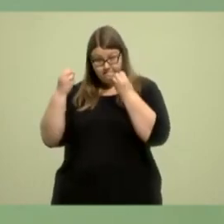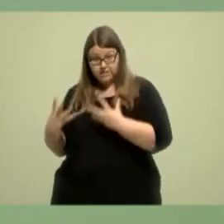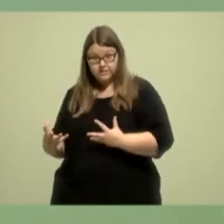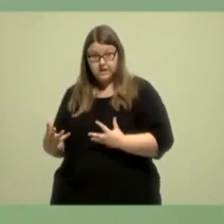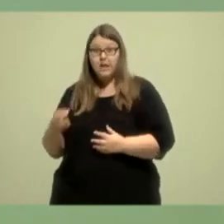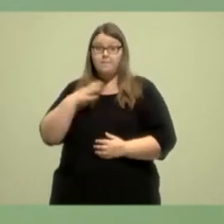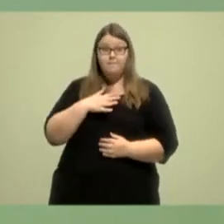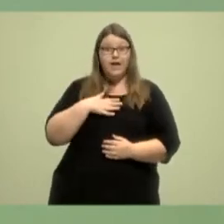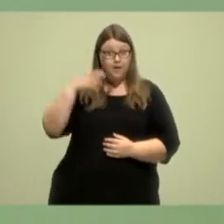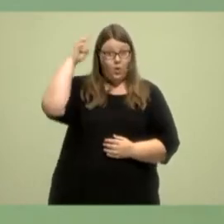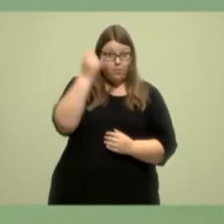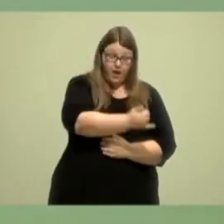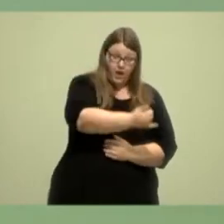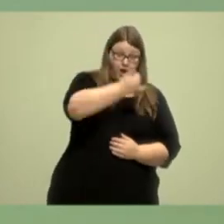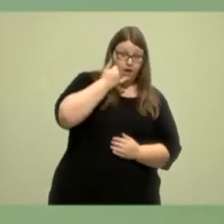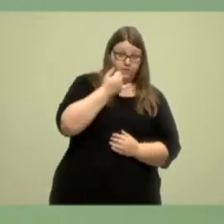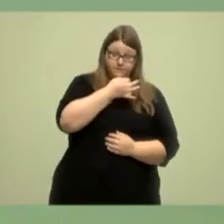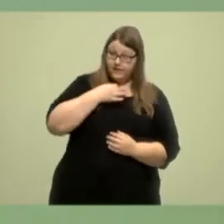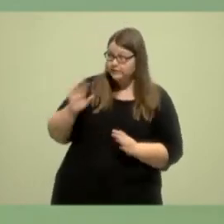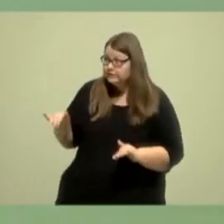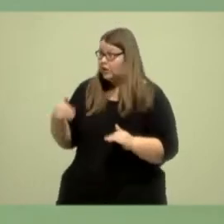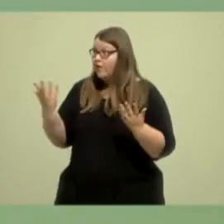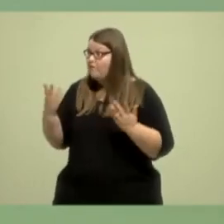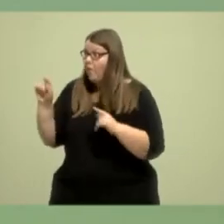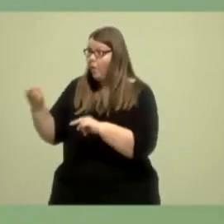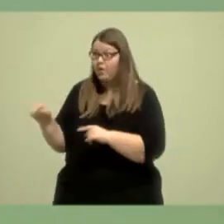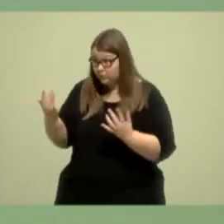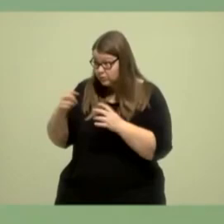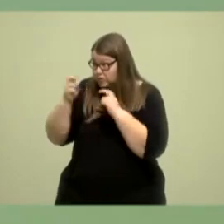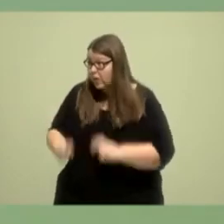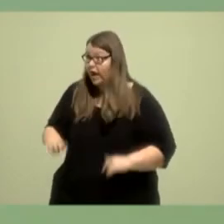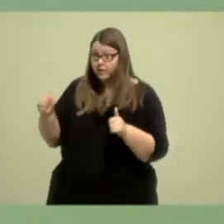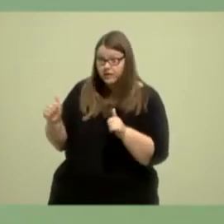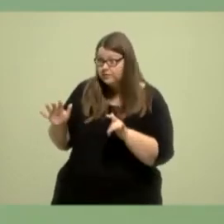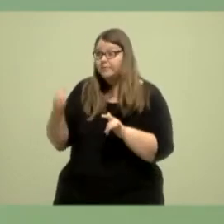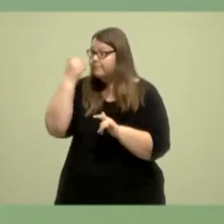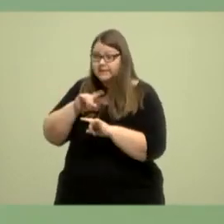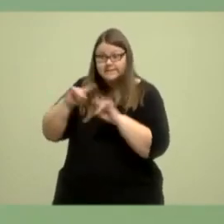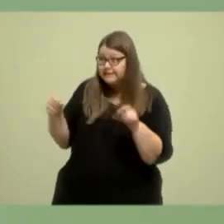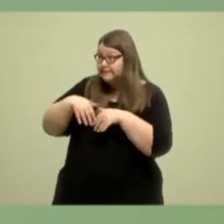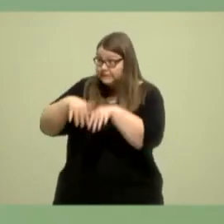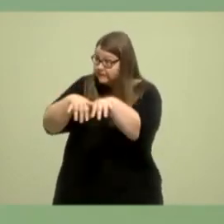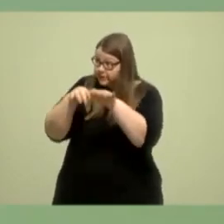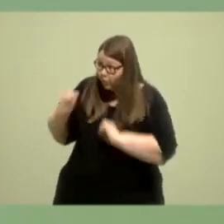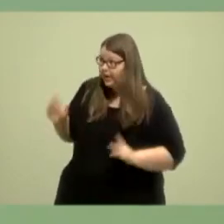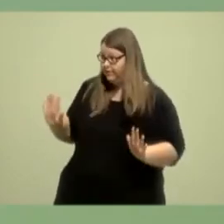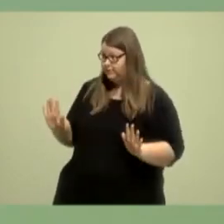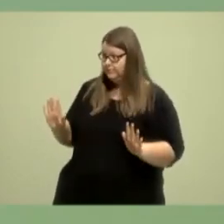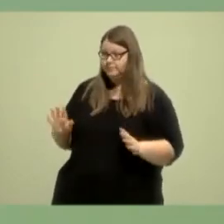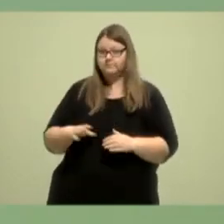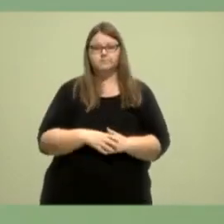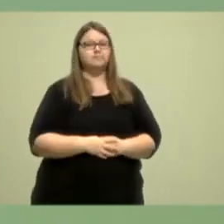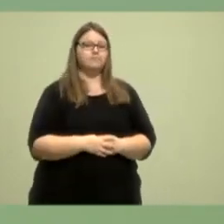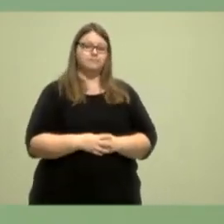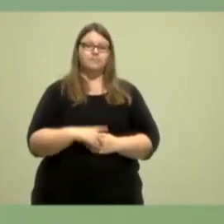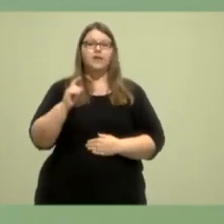anzurufen und zu fragen, mein Junge, wo bist du? Bist du zu Hause? Geh bitte nicht demonstrieren. Aber, liebe Freundinnen